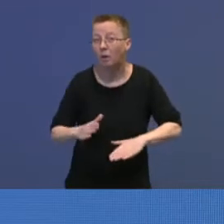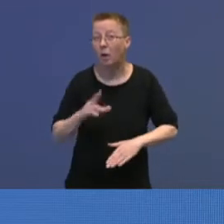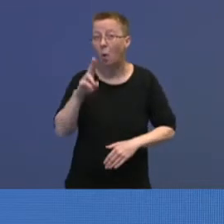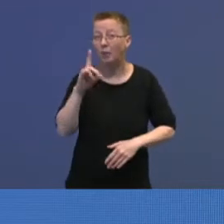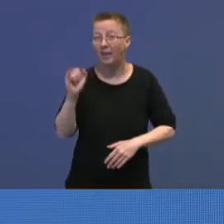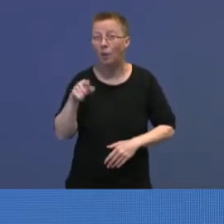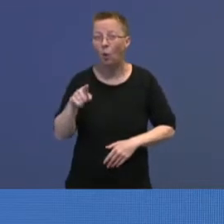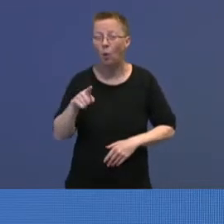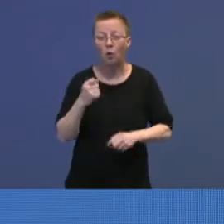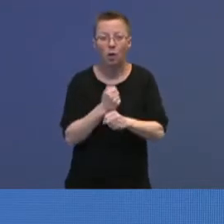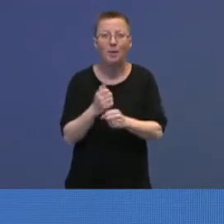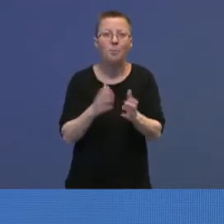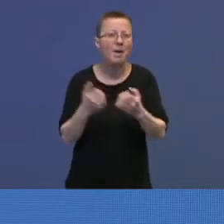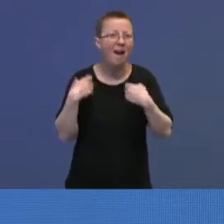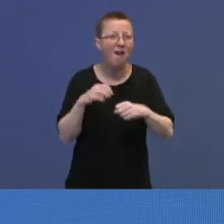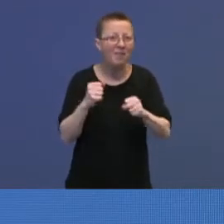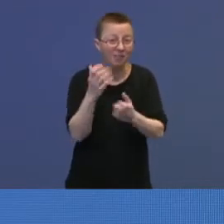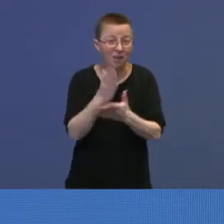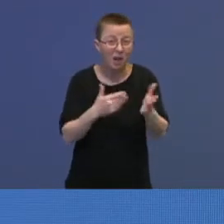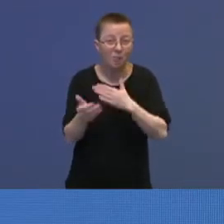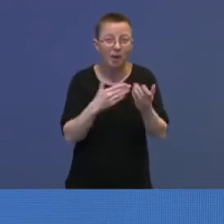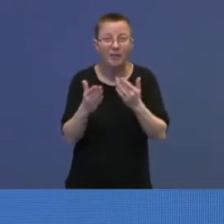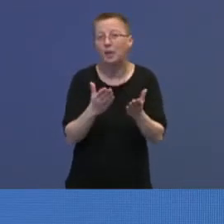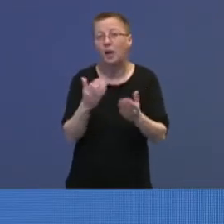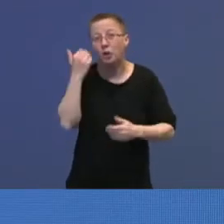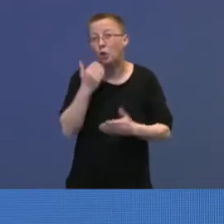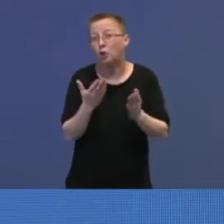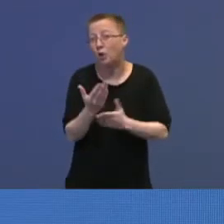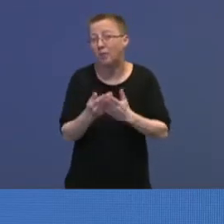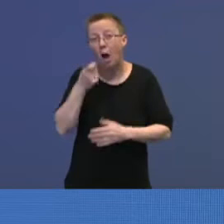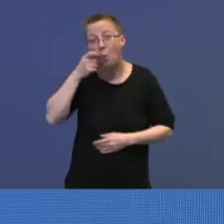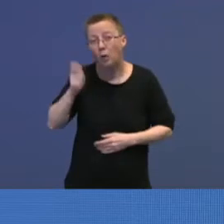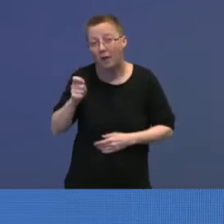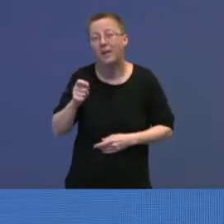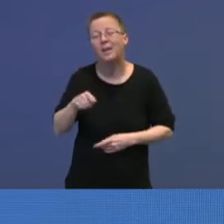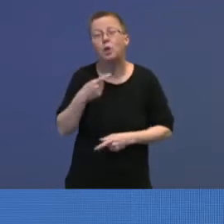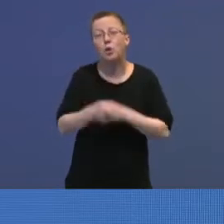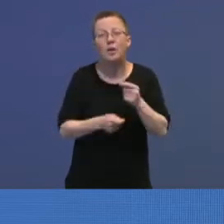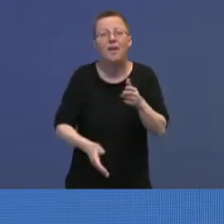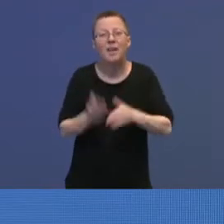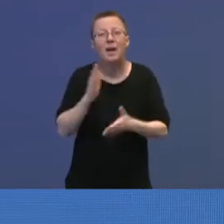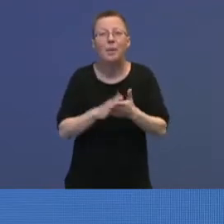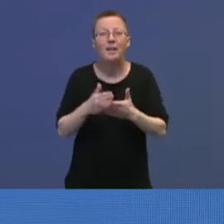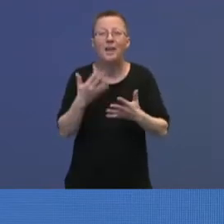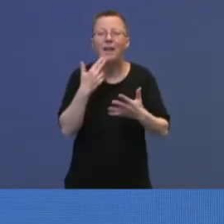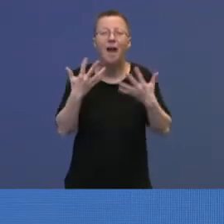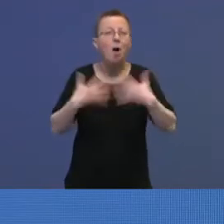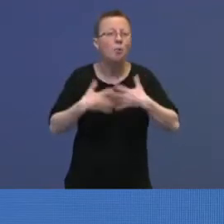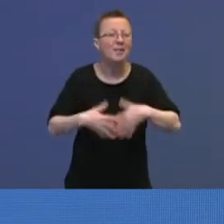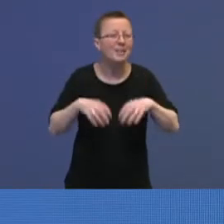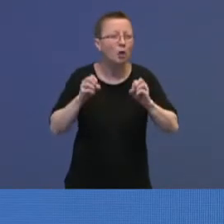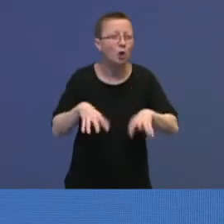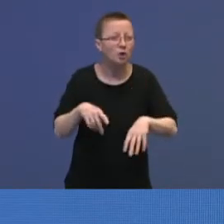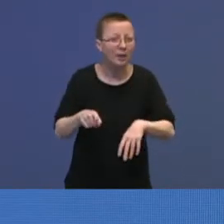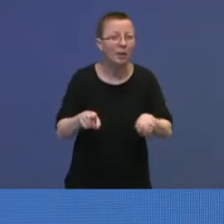effektiviserer nå saksbehandlingen av asylsøkere fra Ukraina ved å fatte vedtak med en automatisert løsning. Det betyr